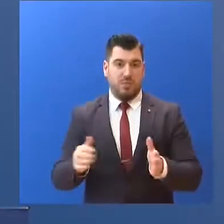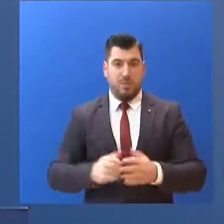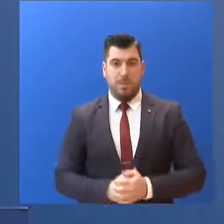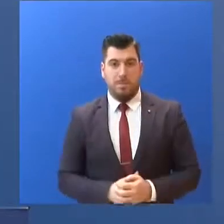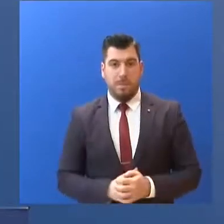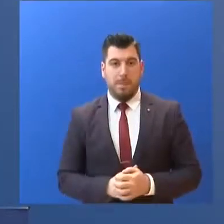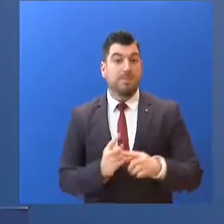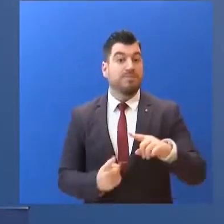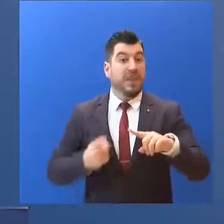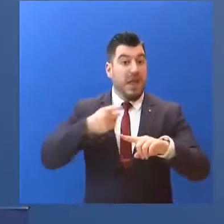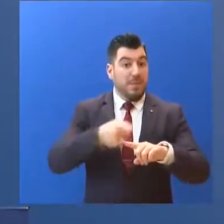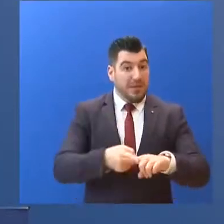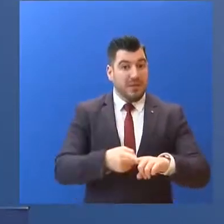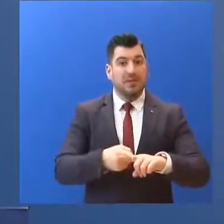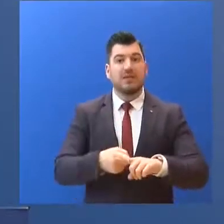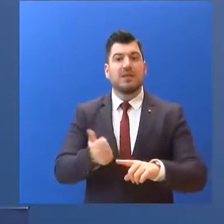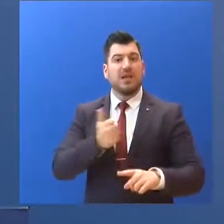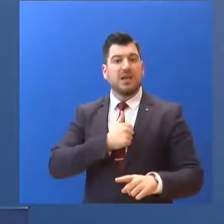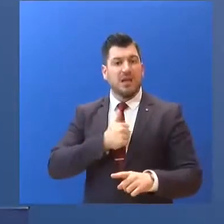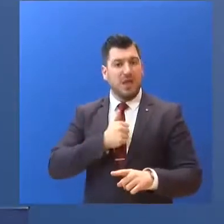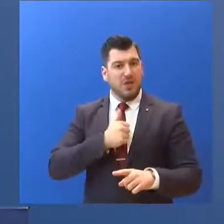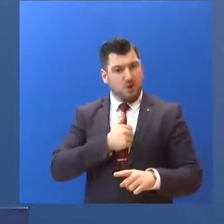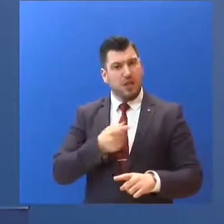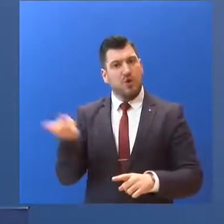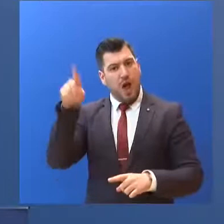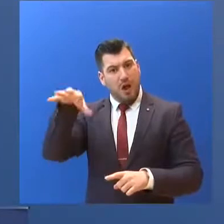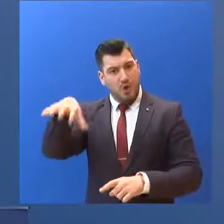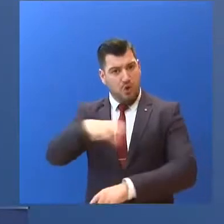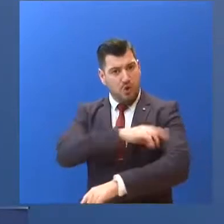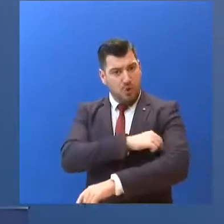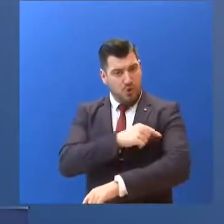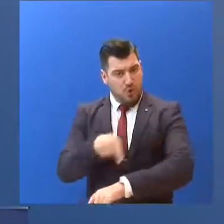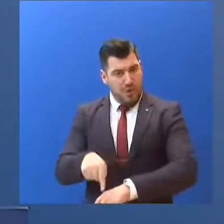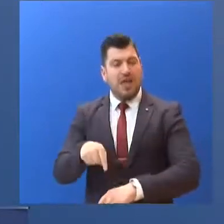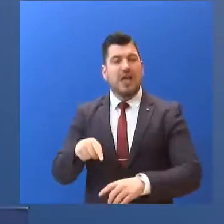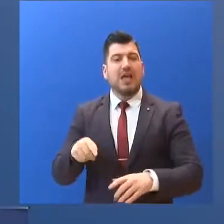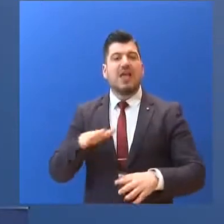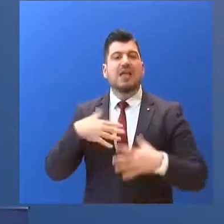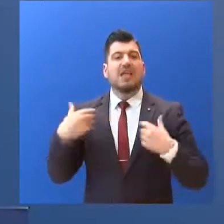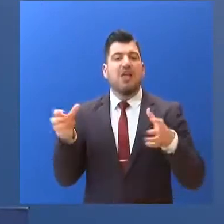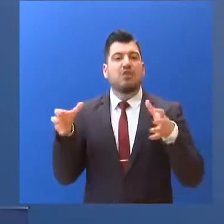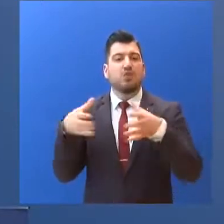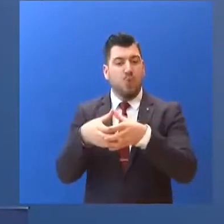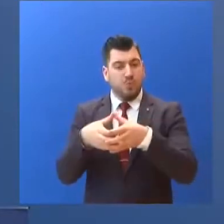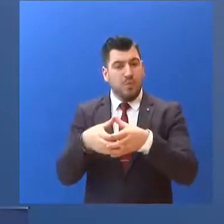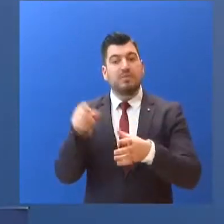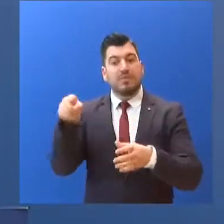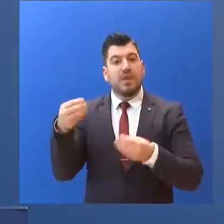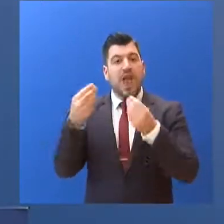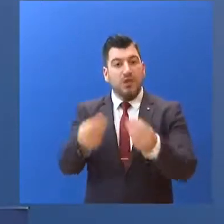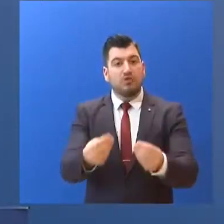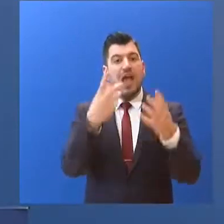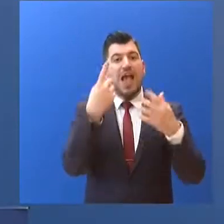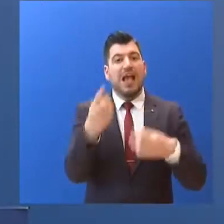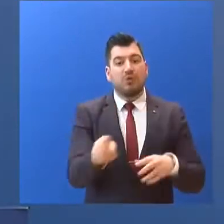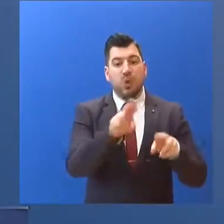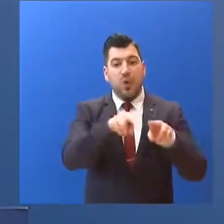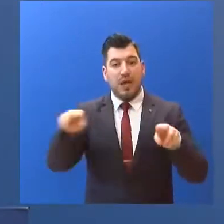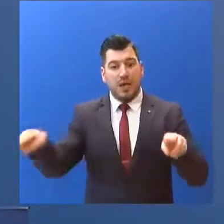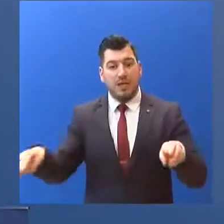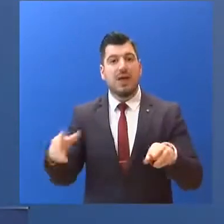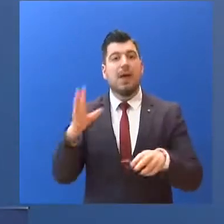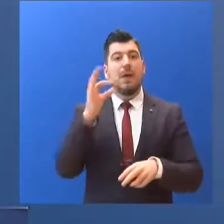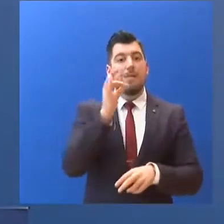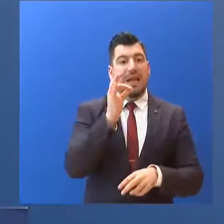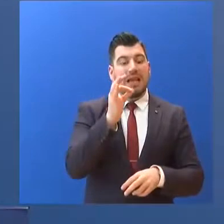Επιπλέον, ο Όμιλος Χελένικ Χελθκιαρ Γκρουπ... έθισε στη διάθεση του ΕΟΠΗ... συνολικά 100 κλίνες... 50 του Υγεία και